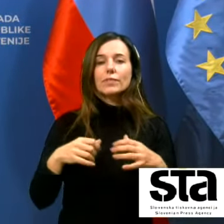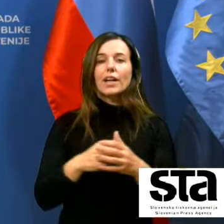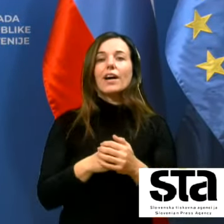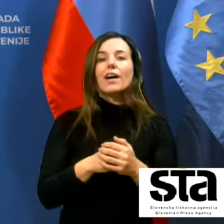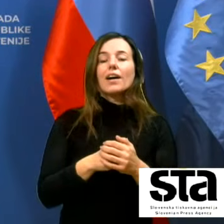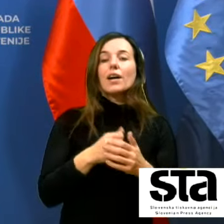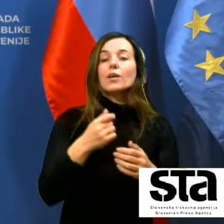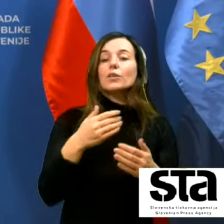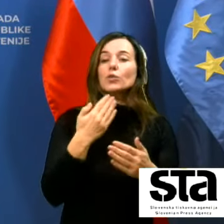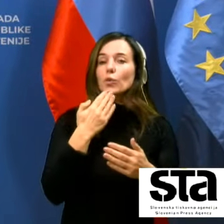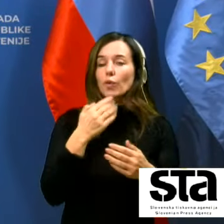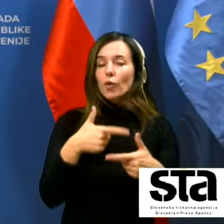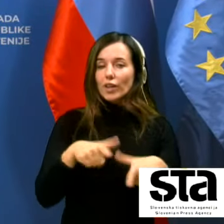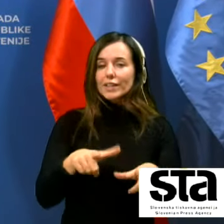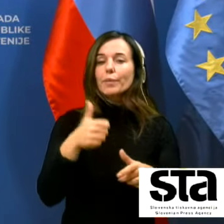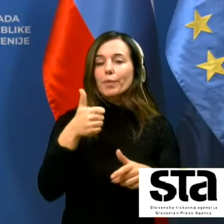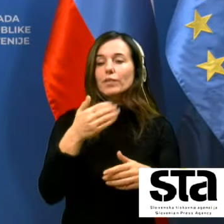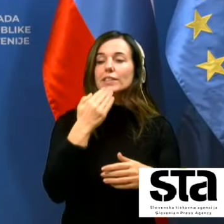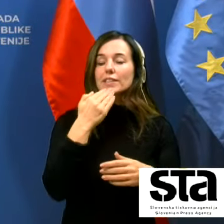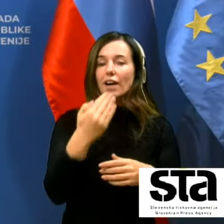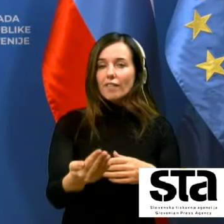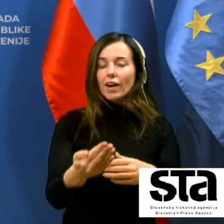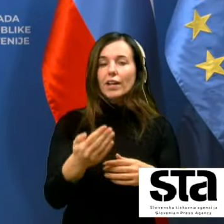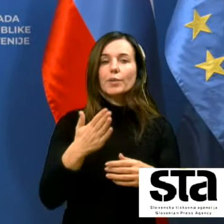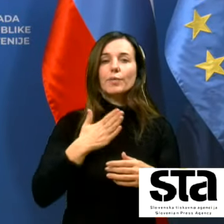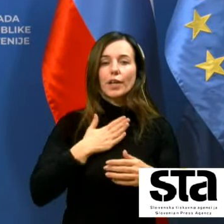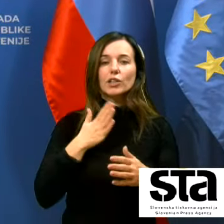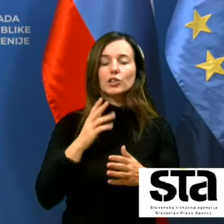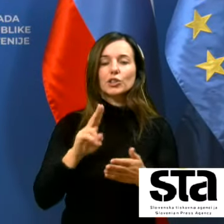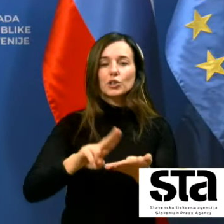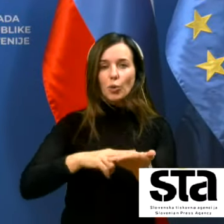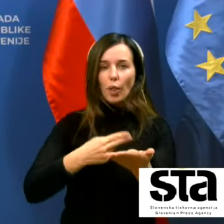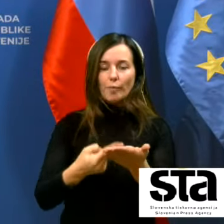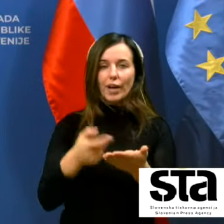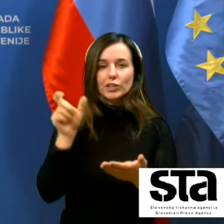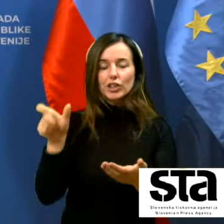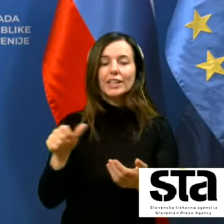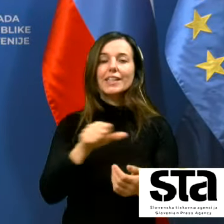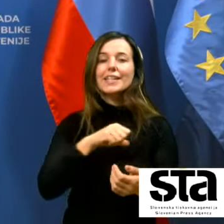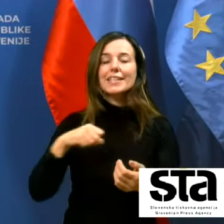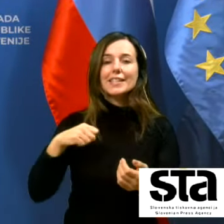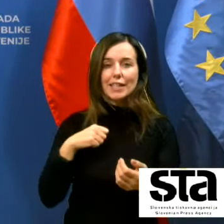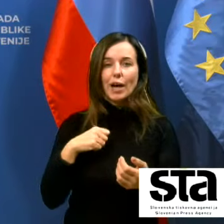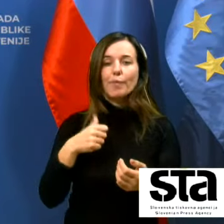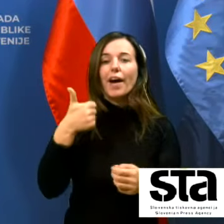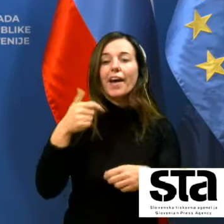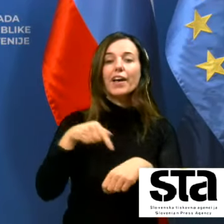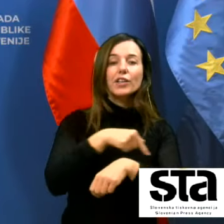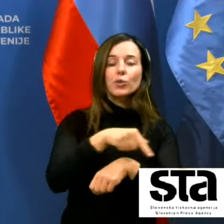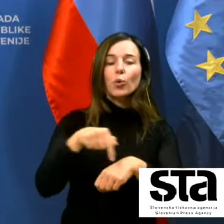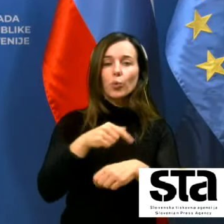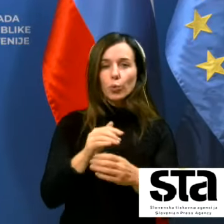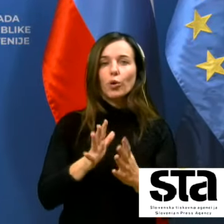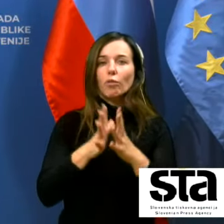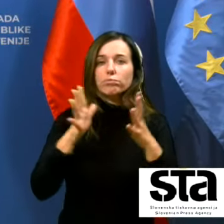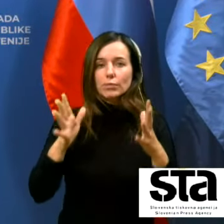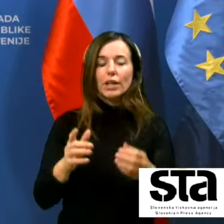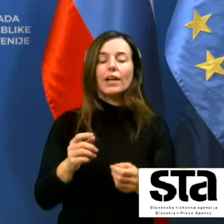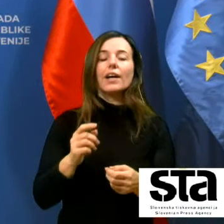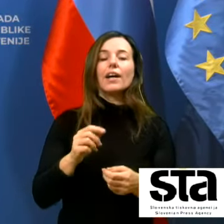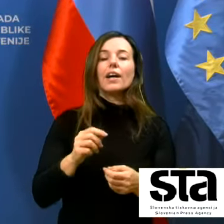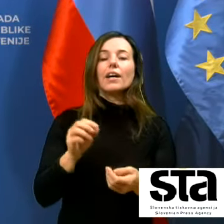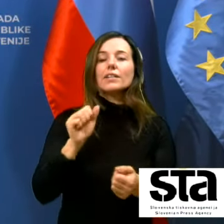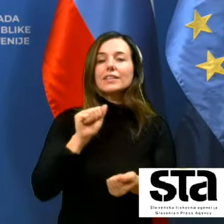najprej zahvalim naši tolmački ki je sama debelo uro zdržala prvi del naše